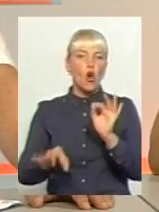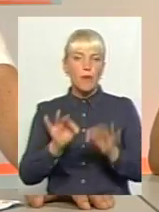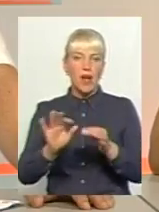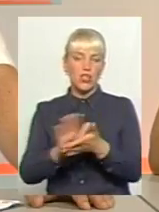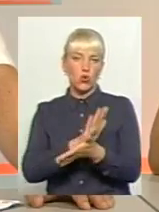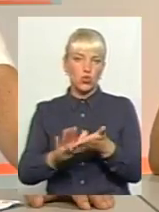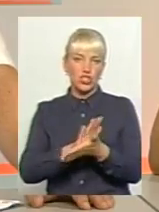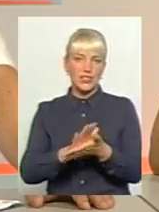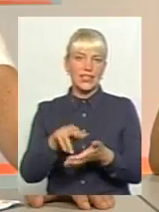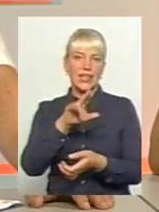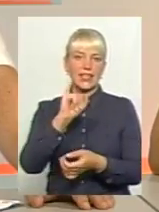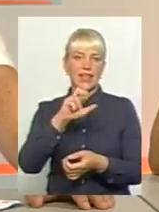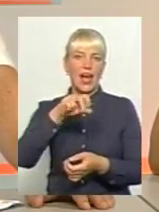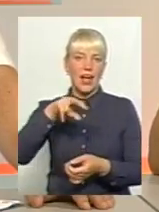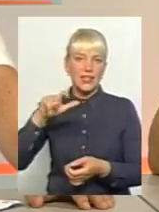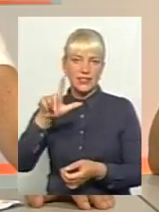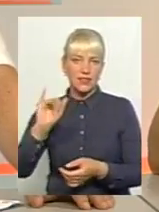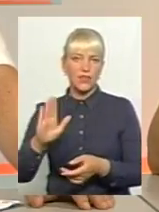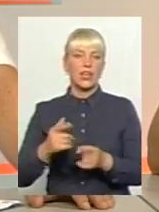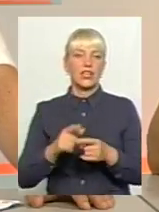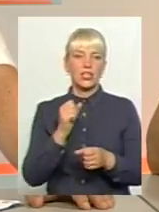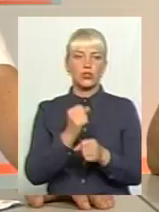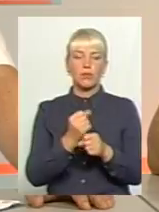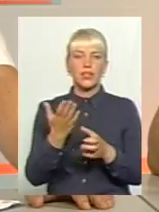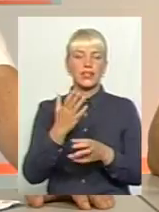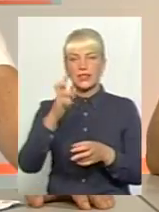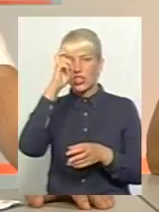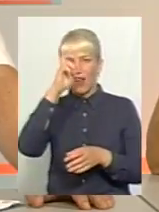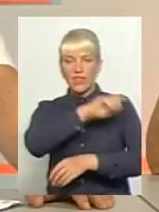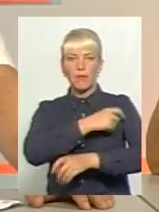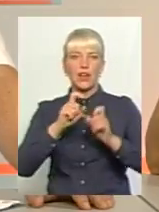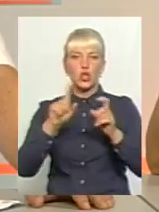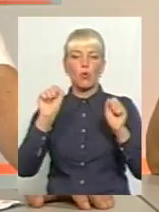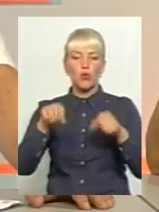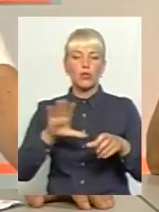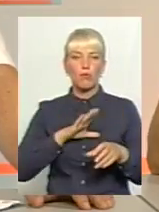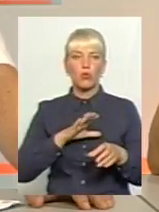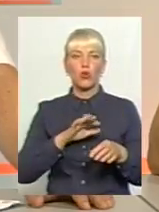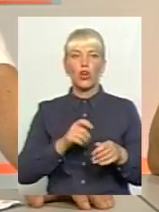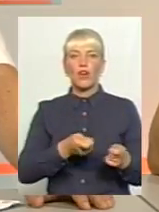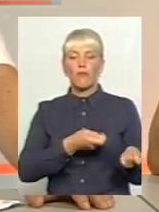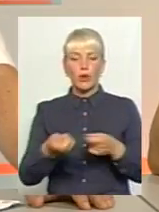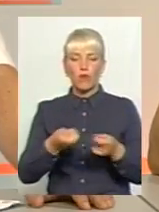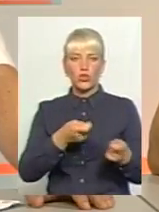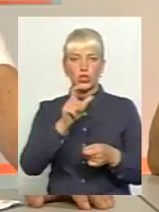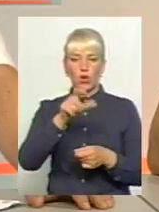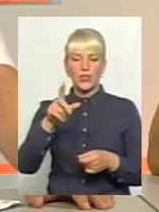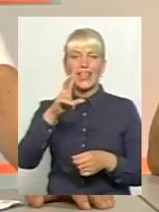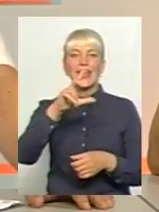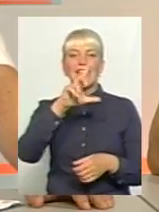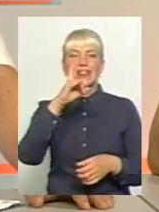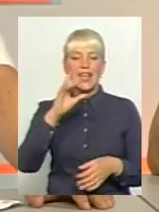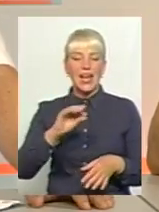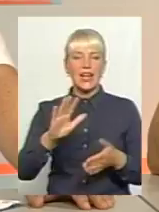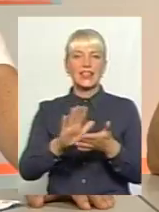договоритися з іноземними якимись державами, лікарнями, щоб можна було вивозити людей на трансплантацію за гроші держави, бо